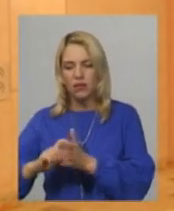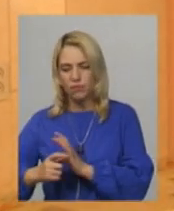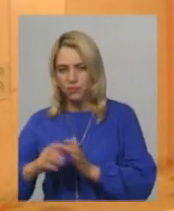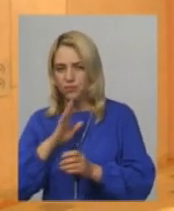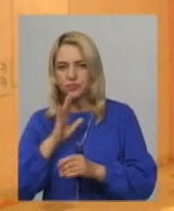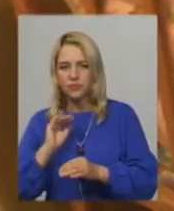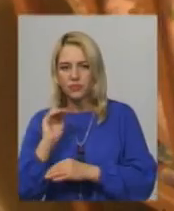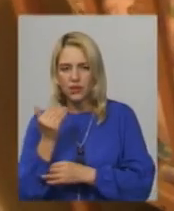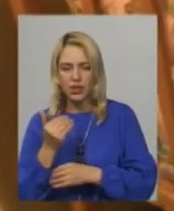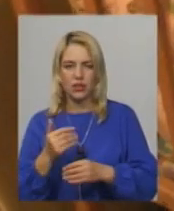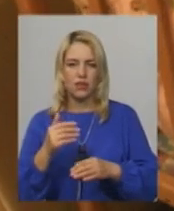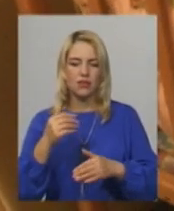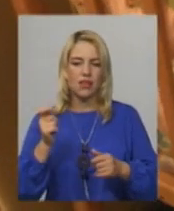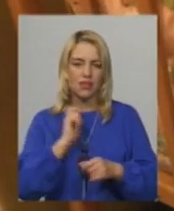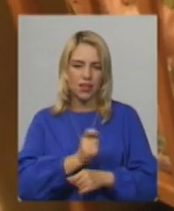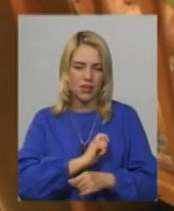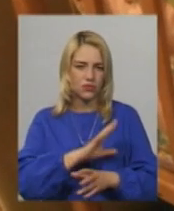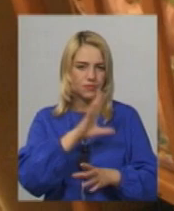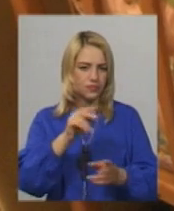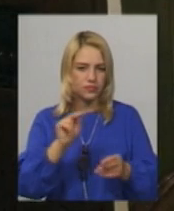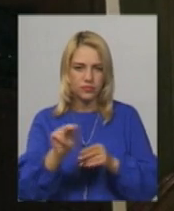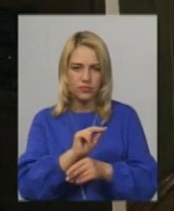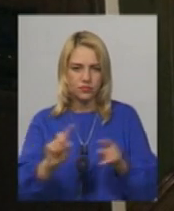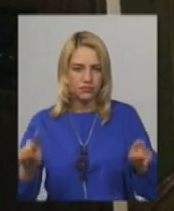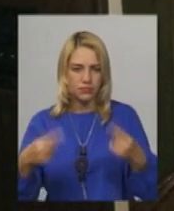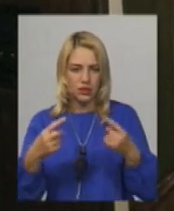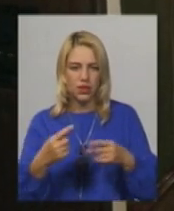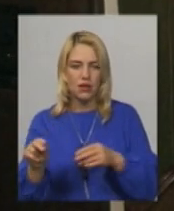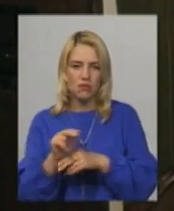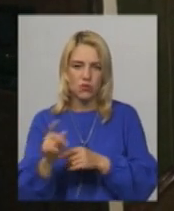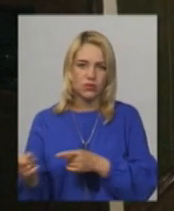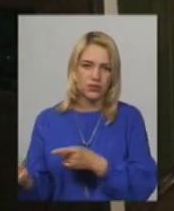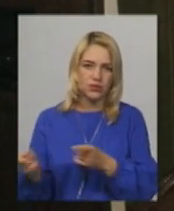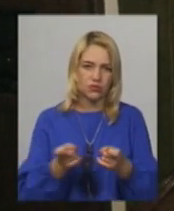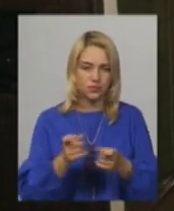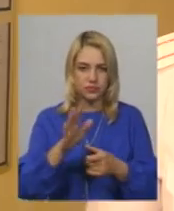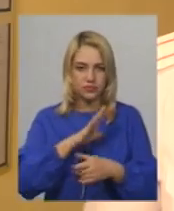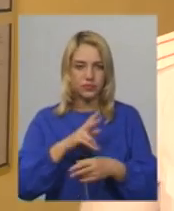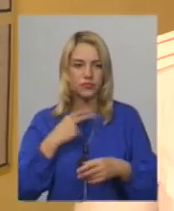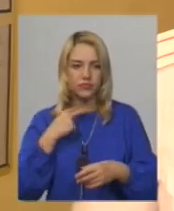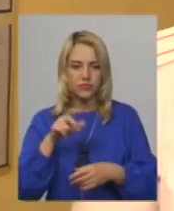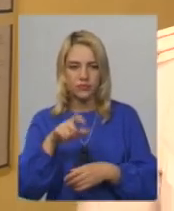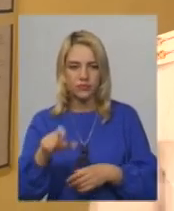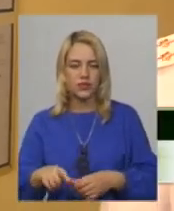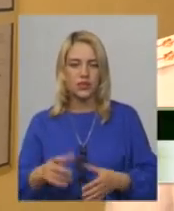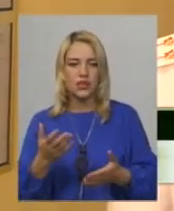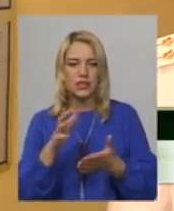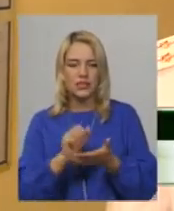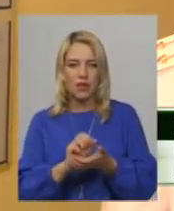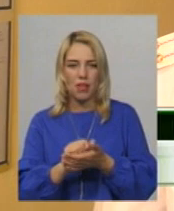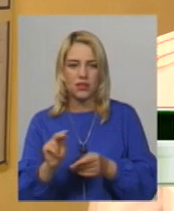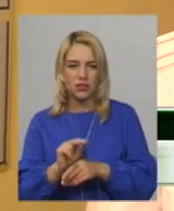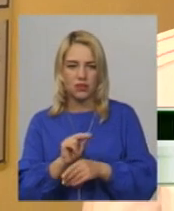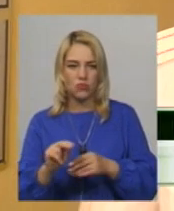пекарню – все це капітально відремонтували. До ремонту долучалися 14 засуджених господарського відділу, каже Ігор Лозій. Вони займалися ремонтом,